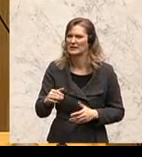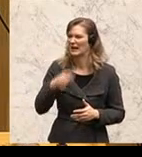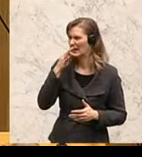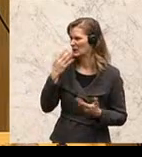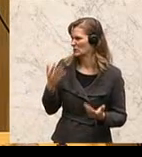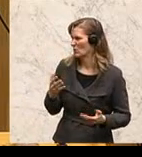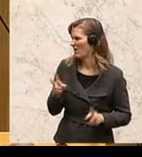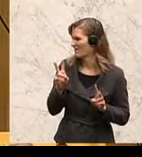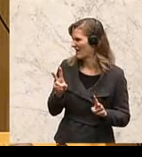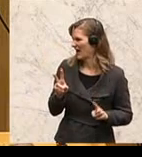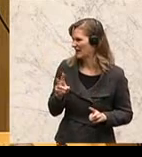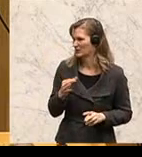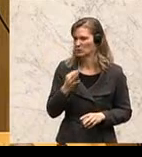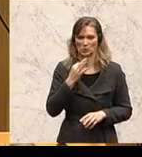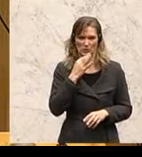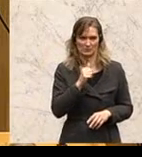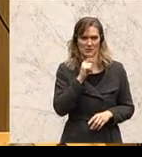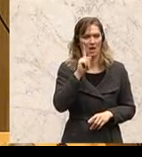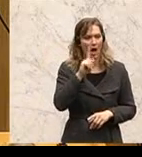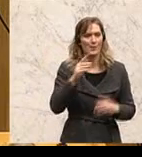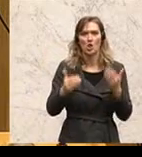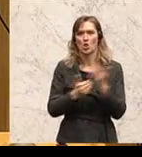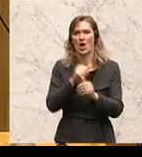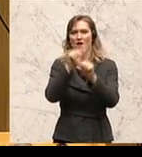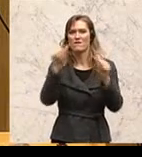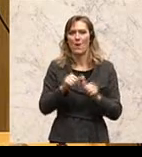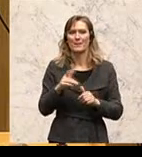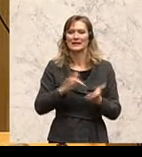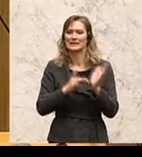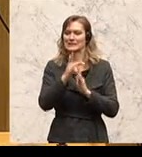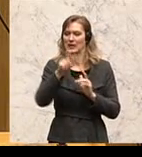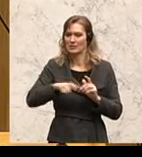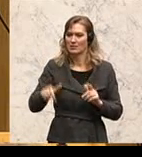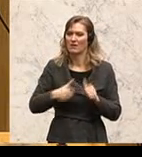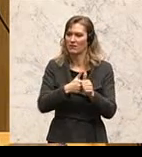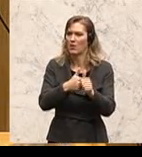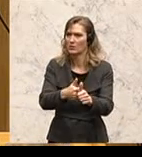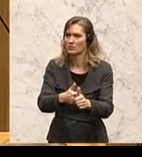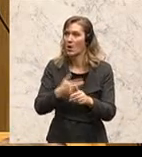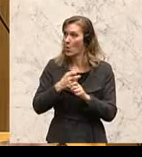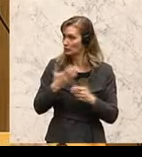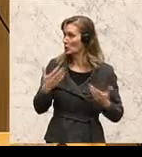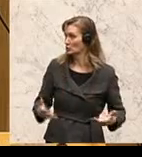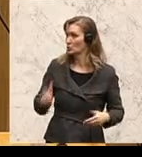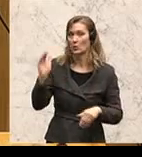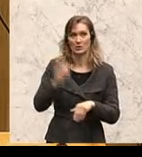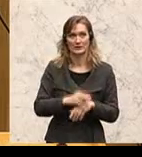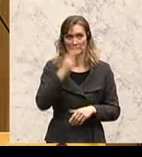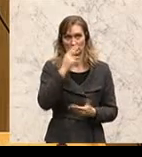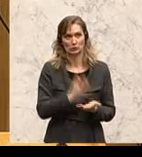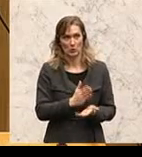Aber es ist eine neue Christenverfolgung, die Österreich hier sieht und mehr oder weniger